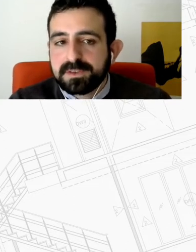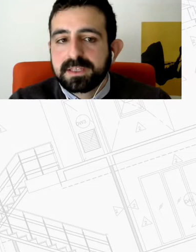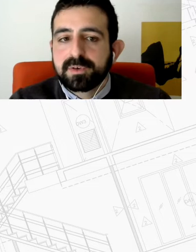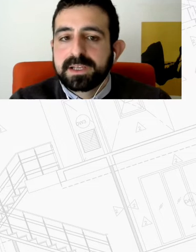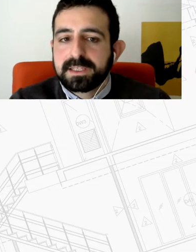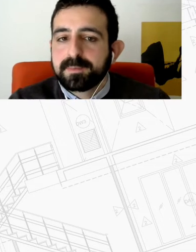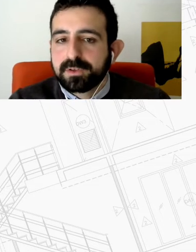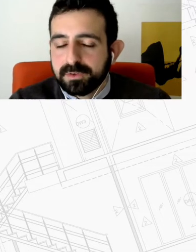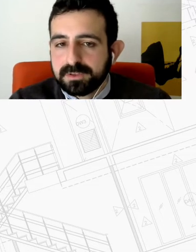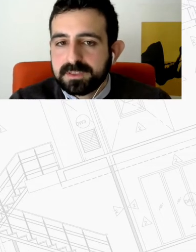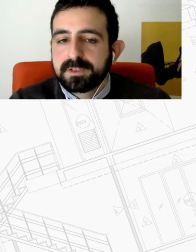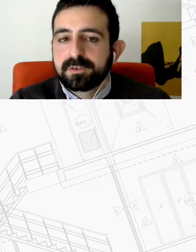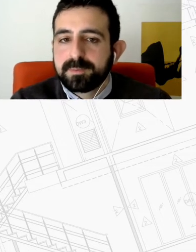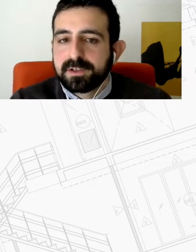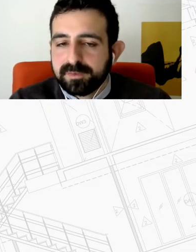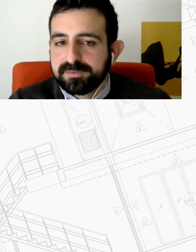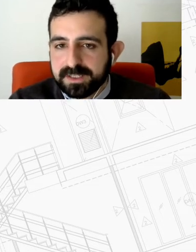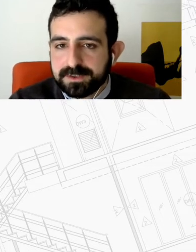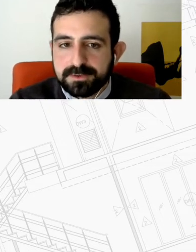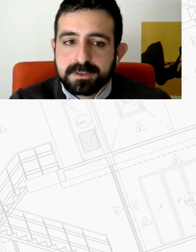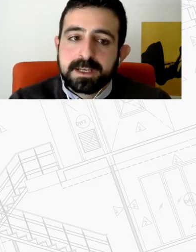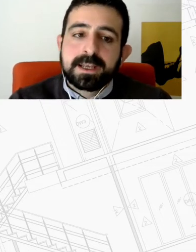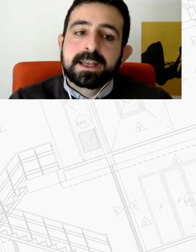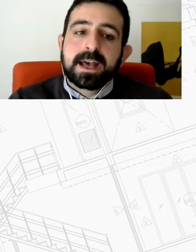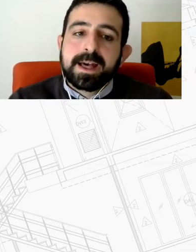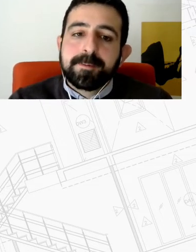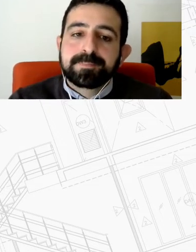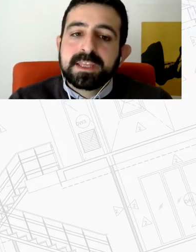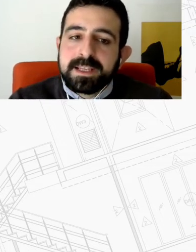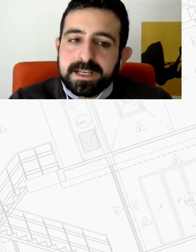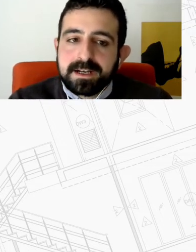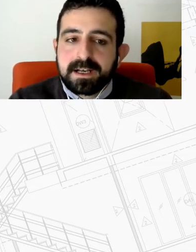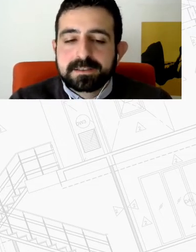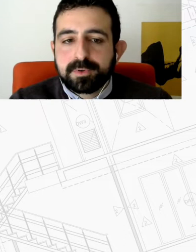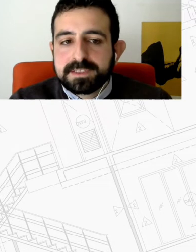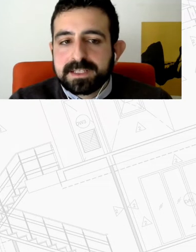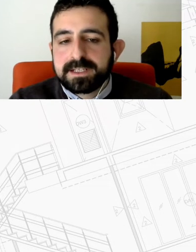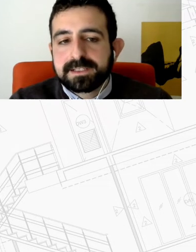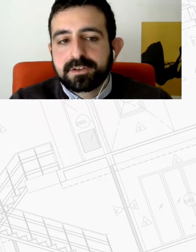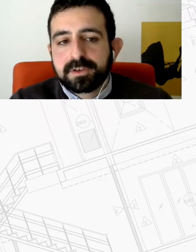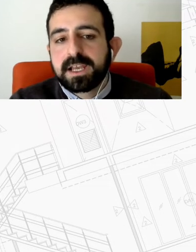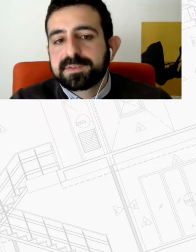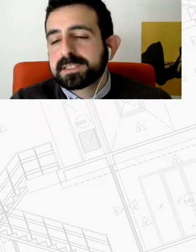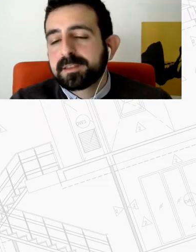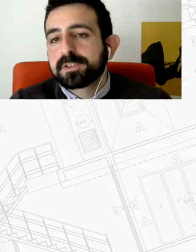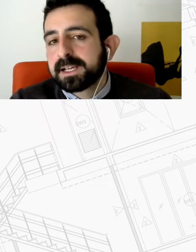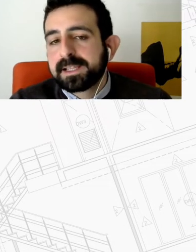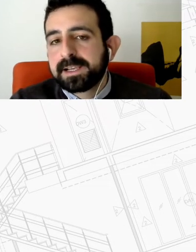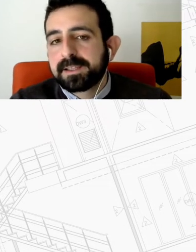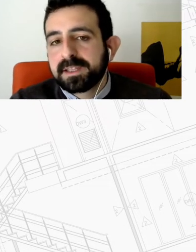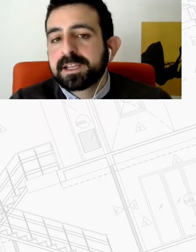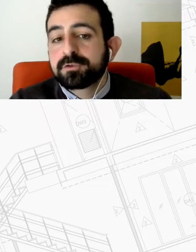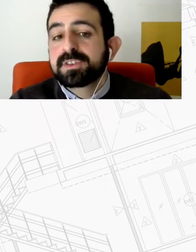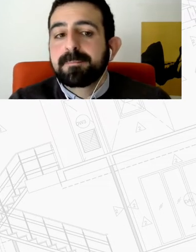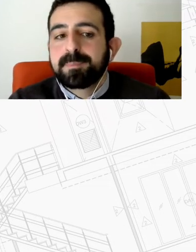αξιοποιήθηκε ευρωπαϊκή χρηματοδότηση με το Urban Innovative Actions η πόλη της Ρήγα στη Λετωνία αύξησε τα δημοτικά